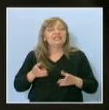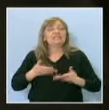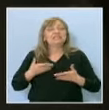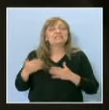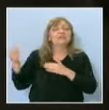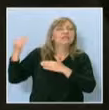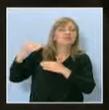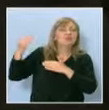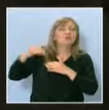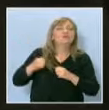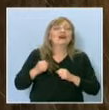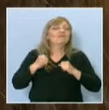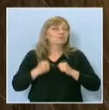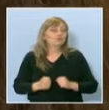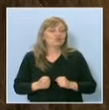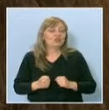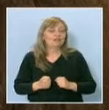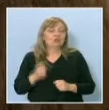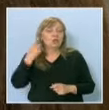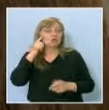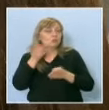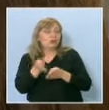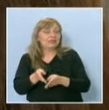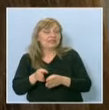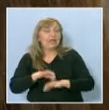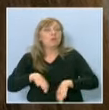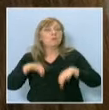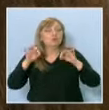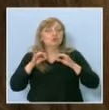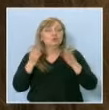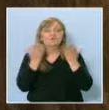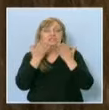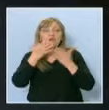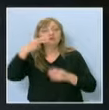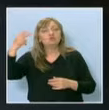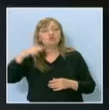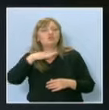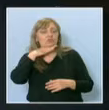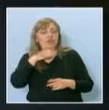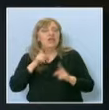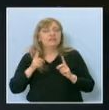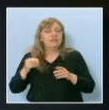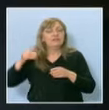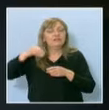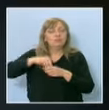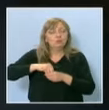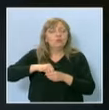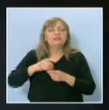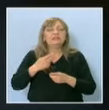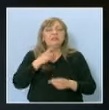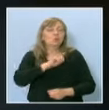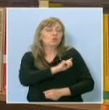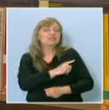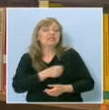да се натоварвам с очаквания. Според Дария, подготовката в училище е достатъчна. Трябва ли все пак да се полагат и допълнителни усилия, когато